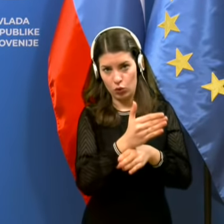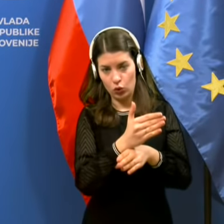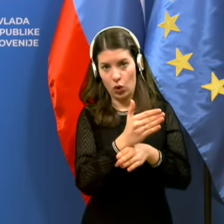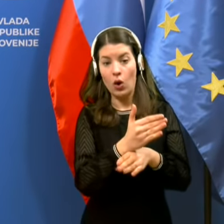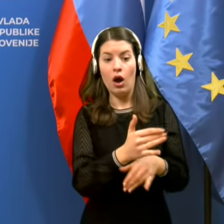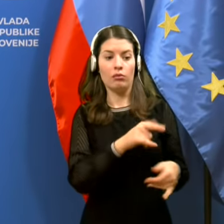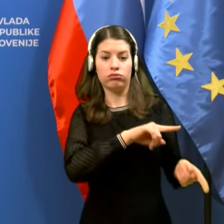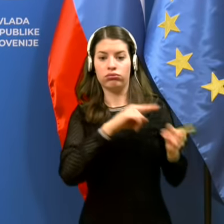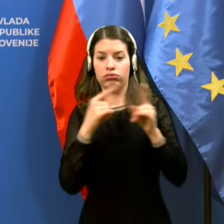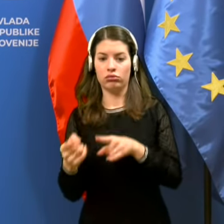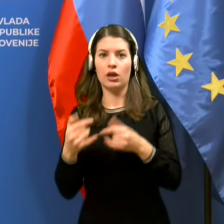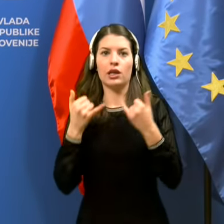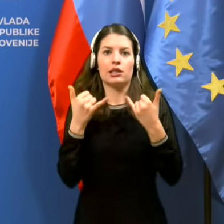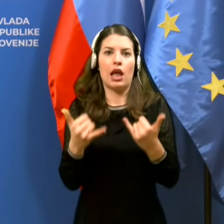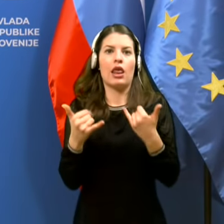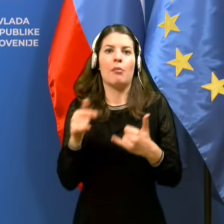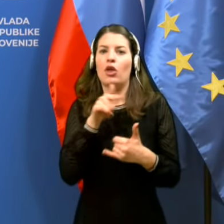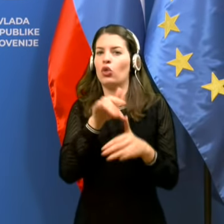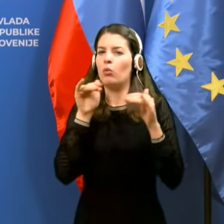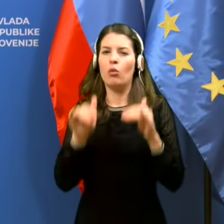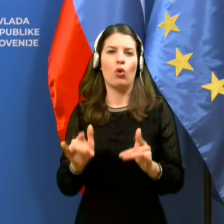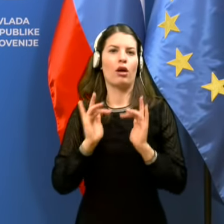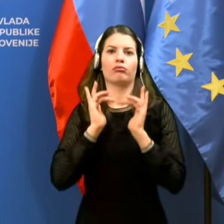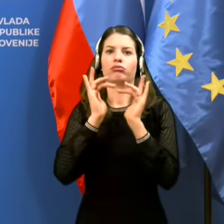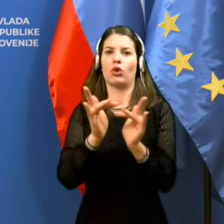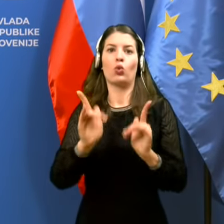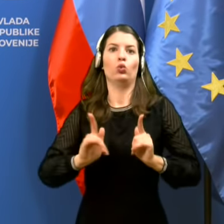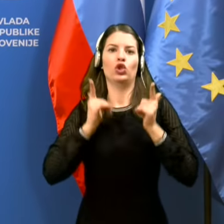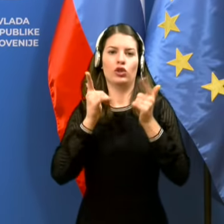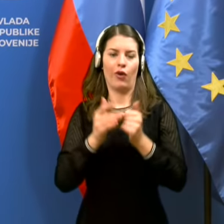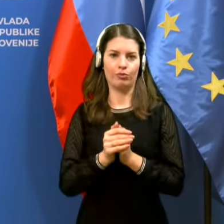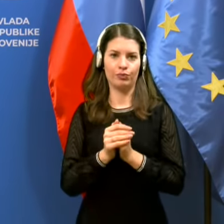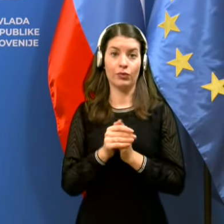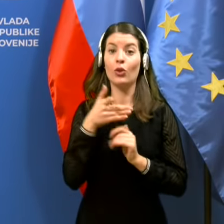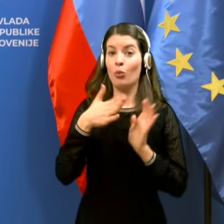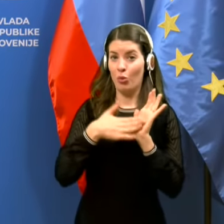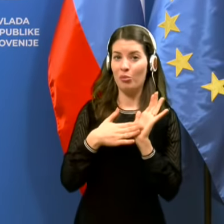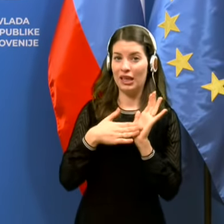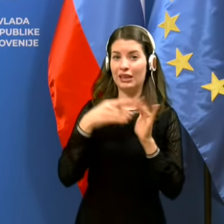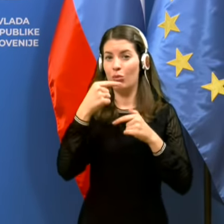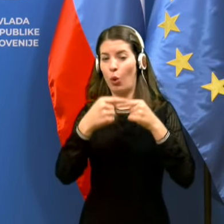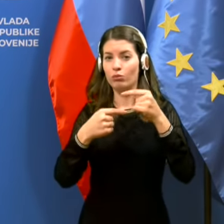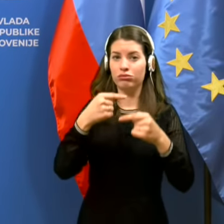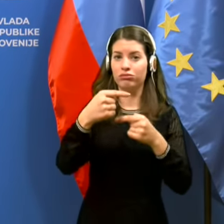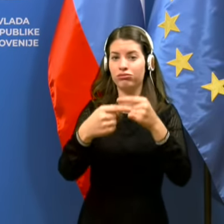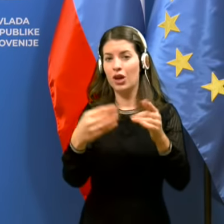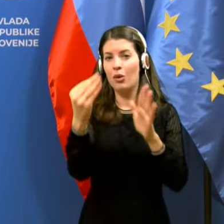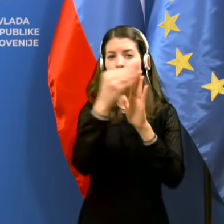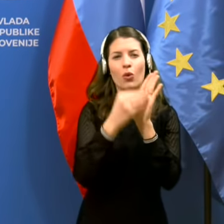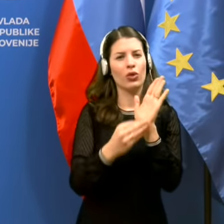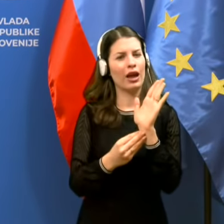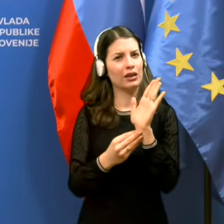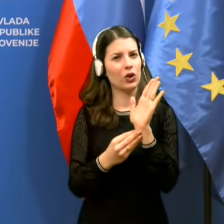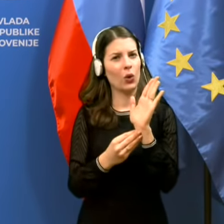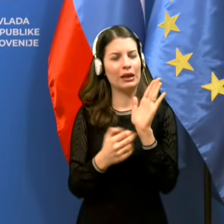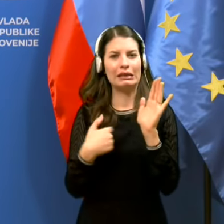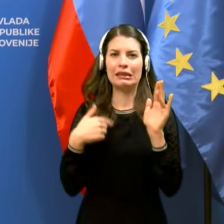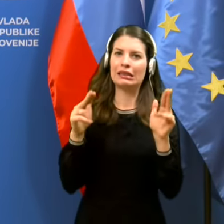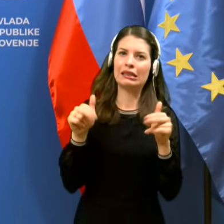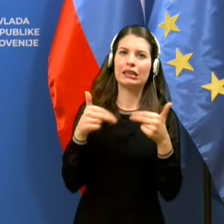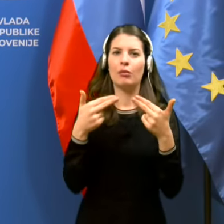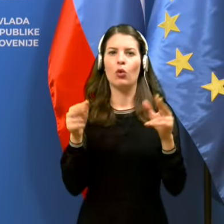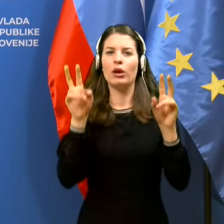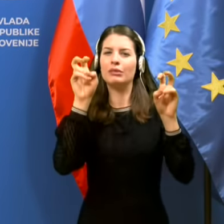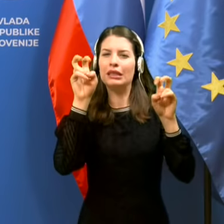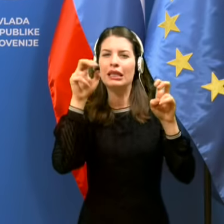časom zdaj pa ta zadeva mora biti urejena live. Tako da ta tok podatkov, nisem glik, ne moram citirati,